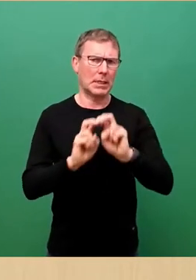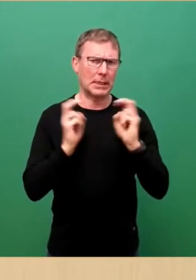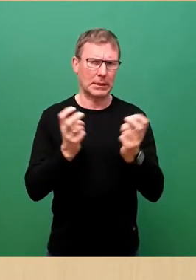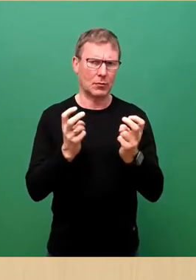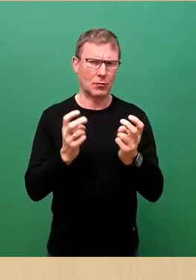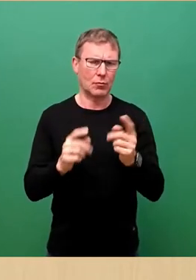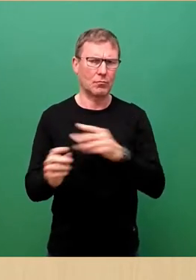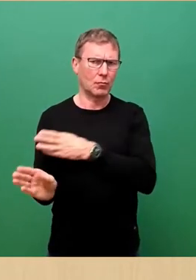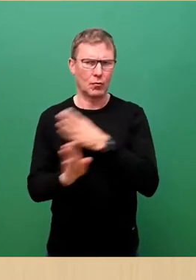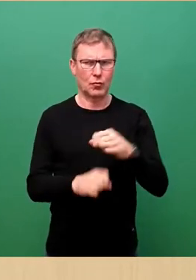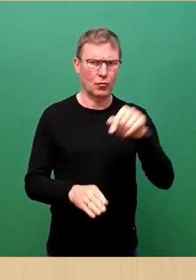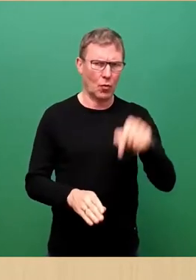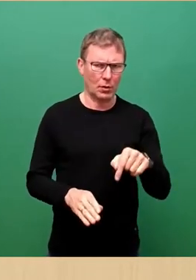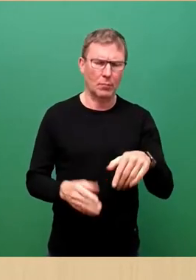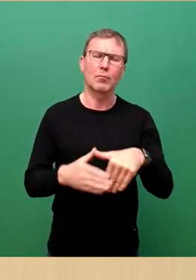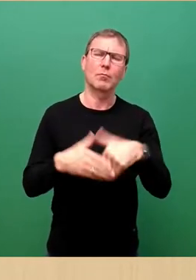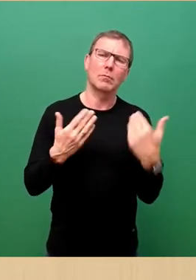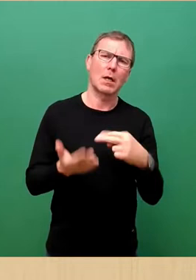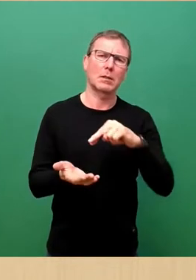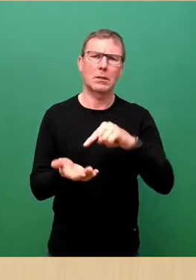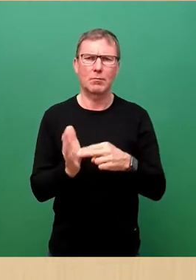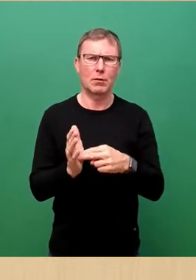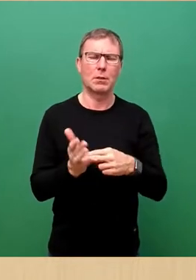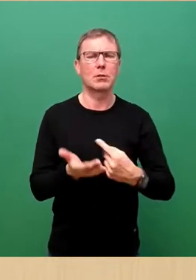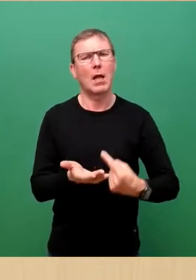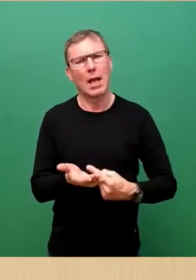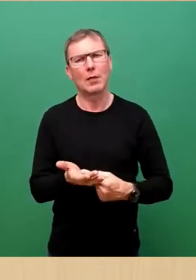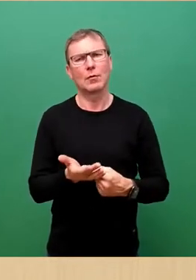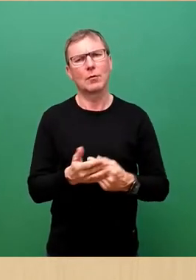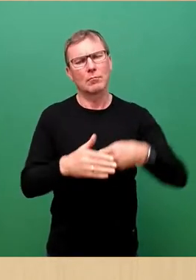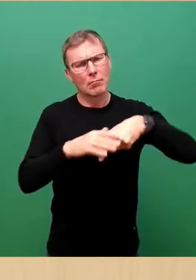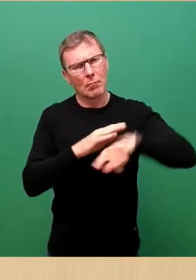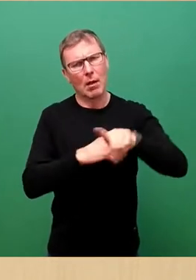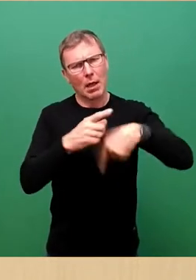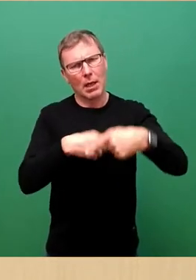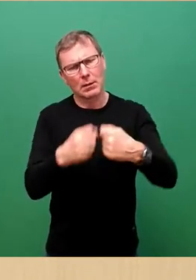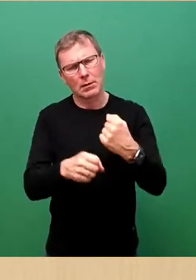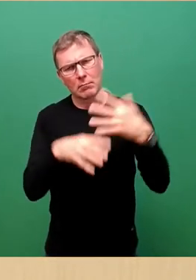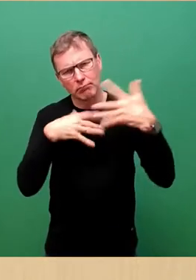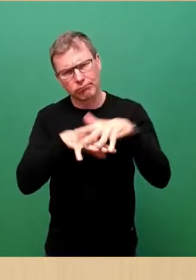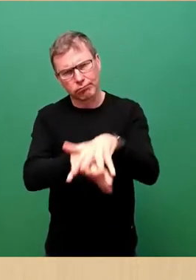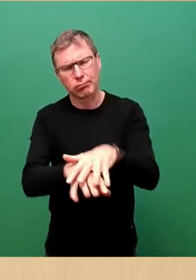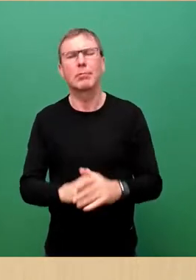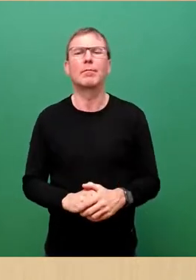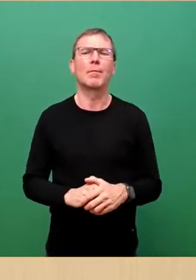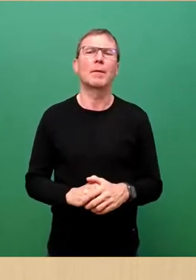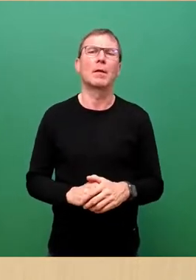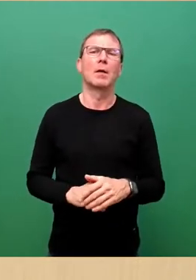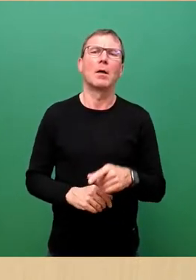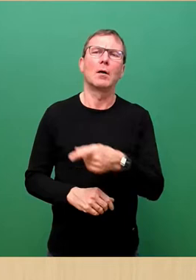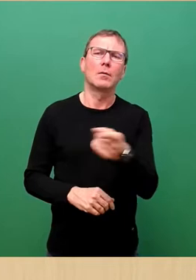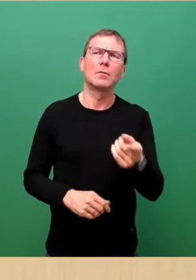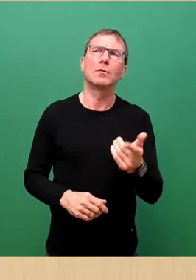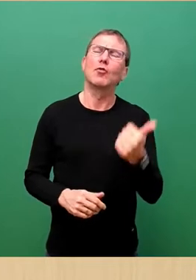heute, um auch die tagespolitischen Herausforderungen mit einzuarbeiten und ihnen insoweit erneut